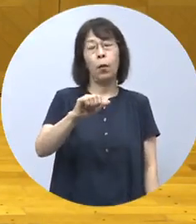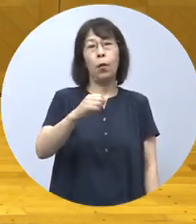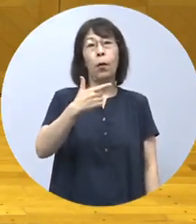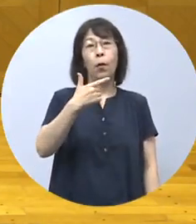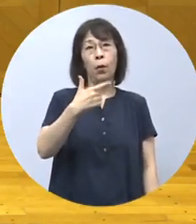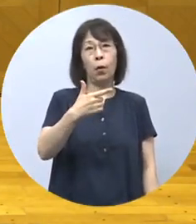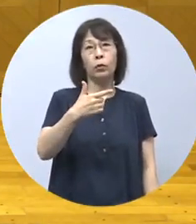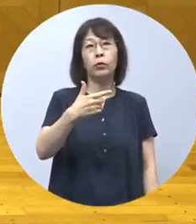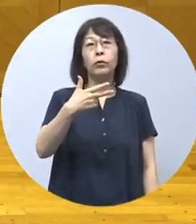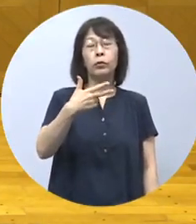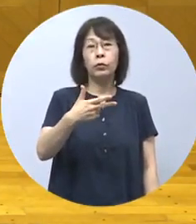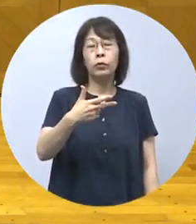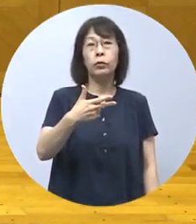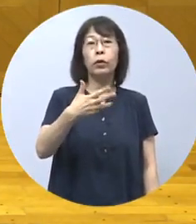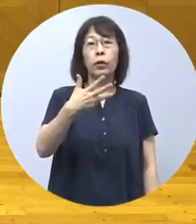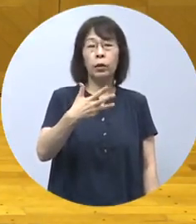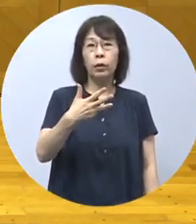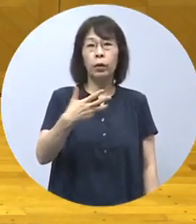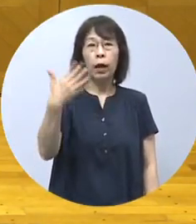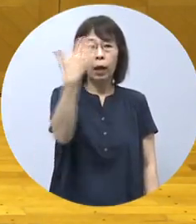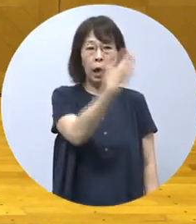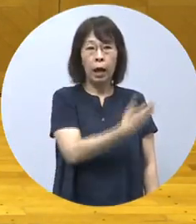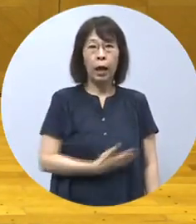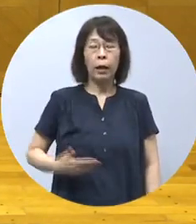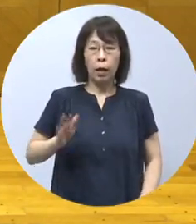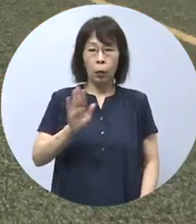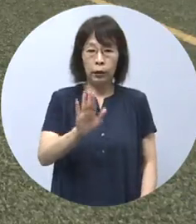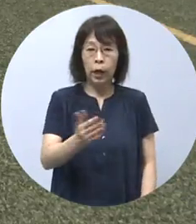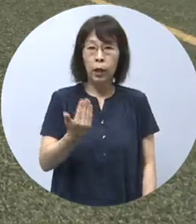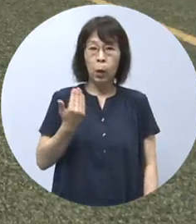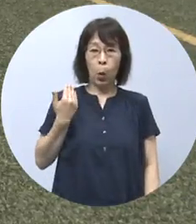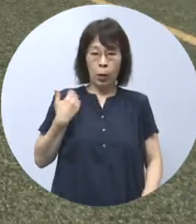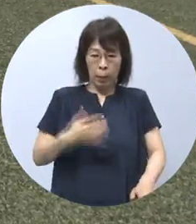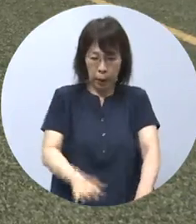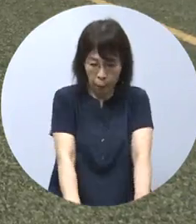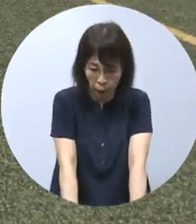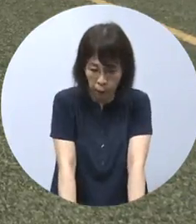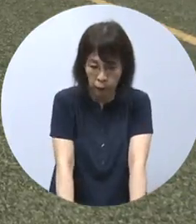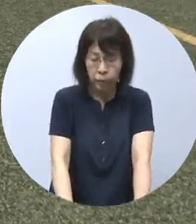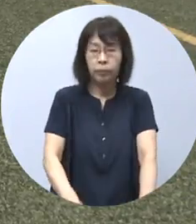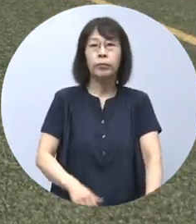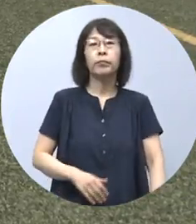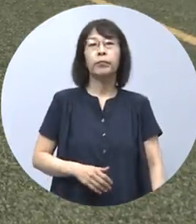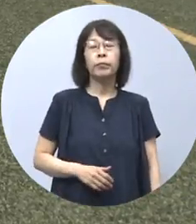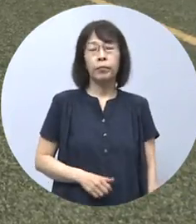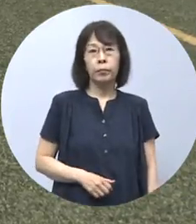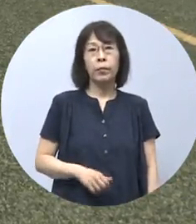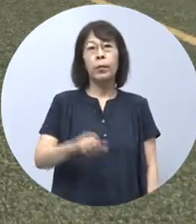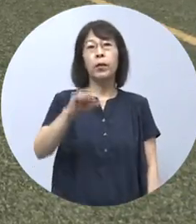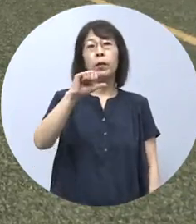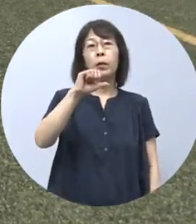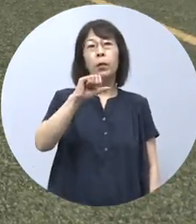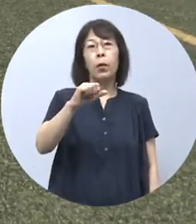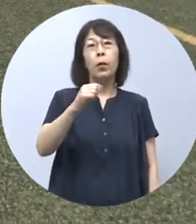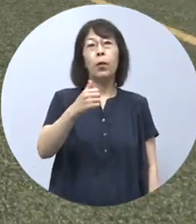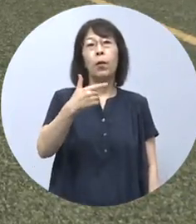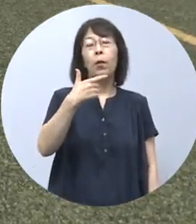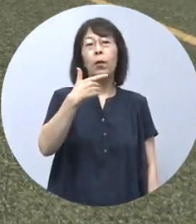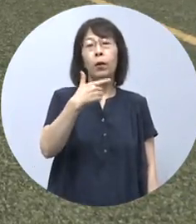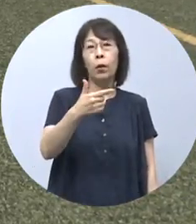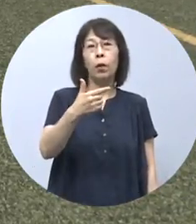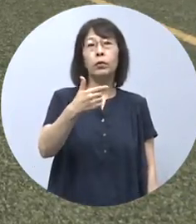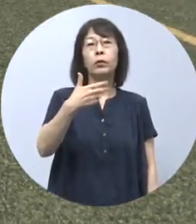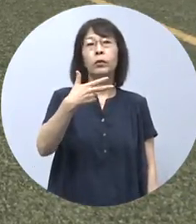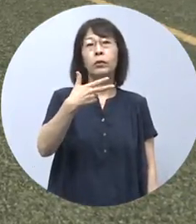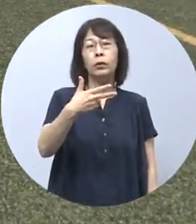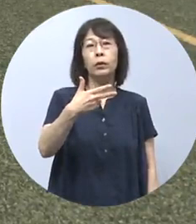56体を前後に曲げます12345